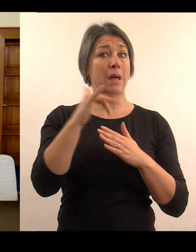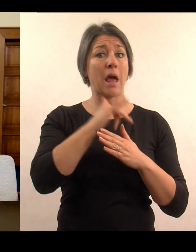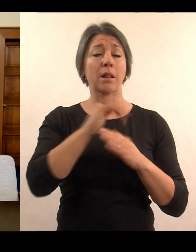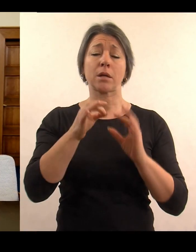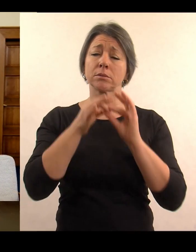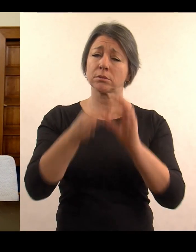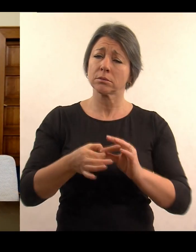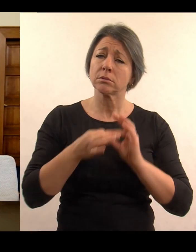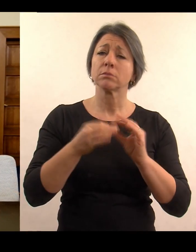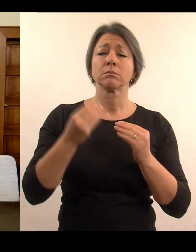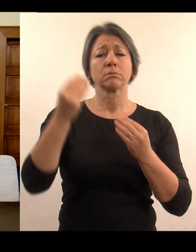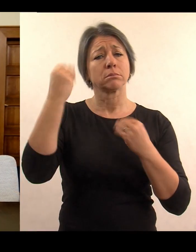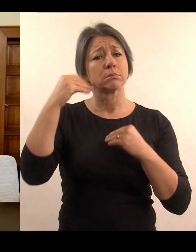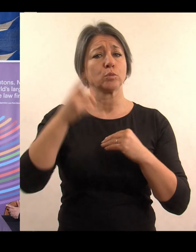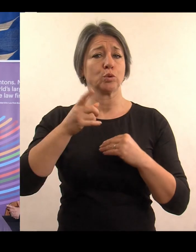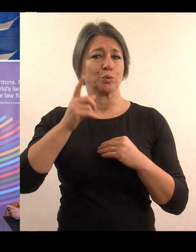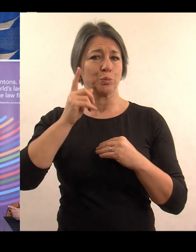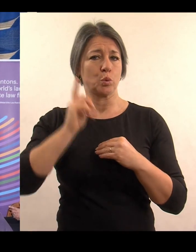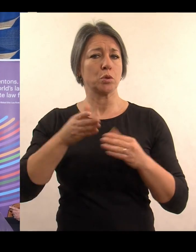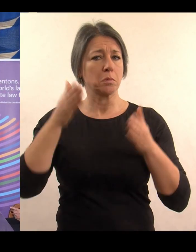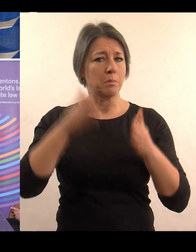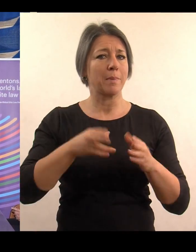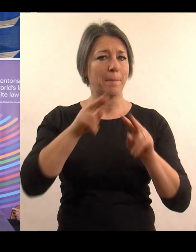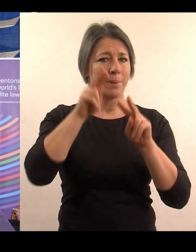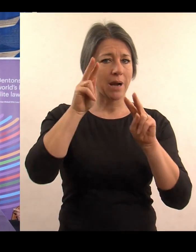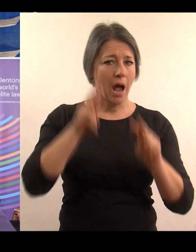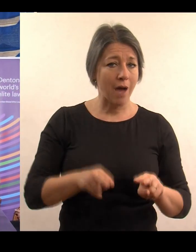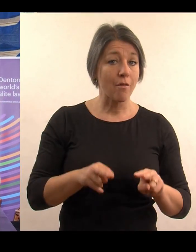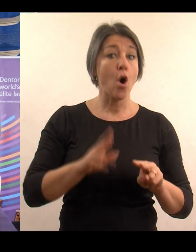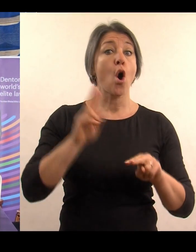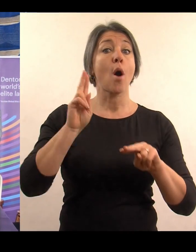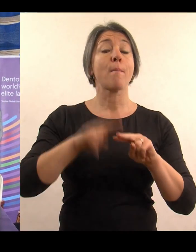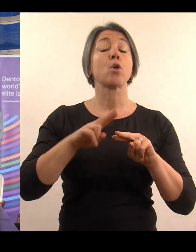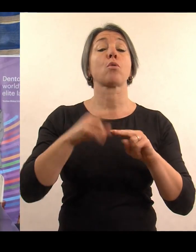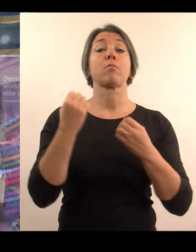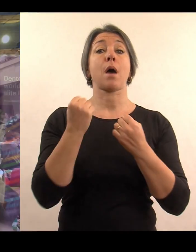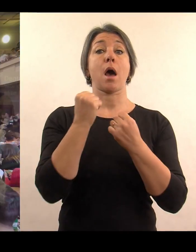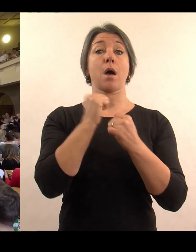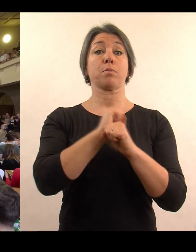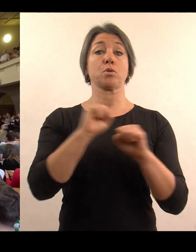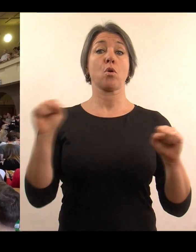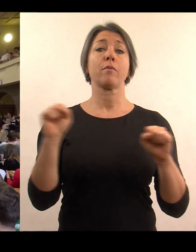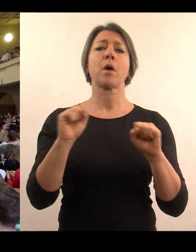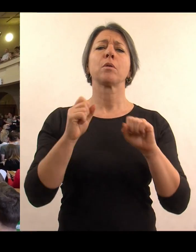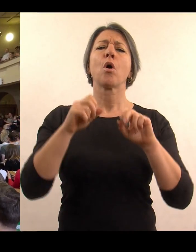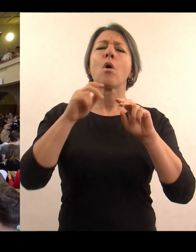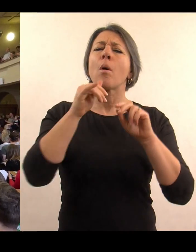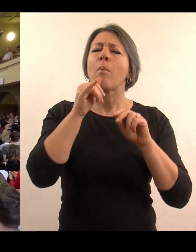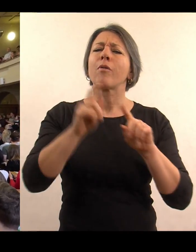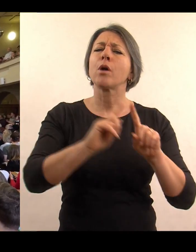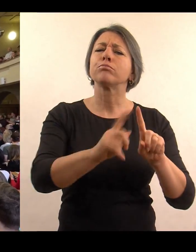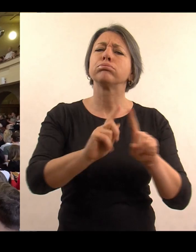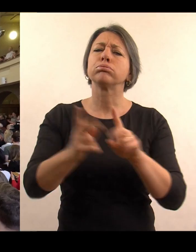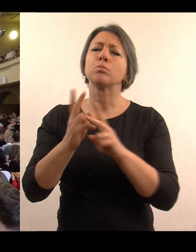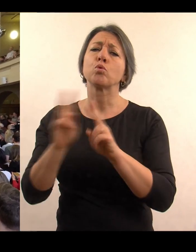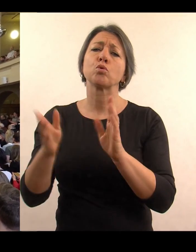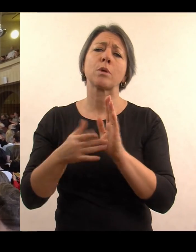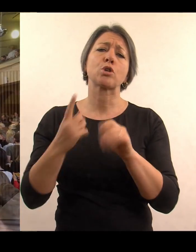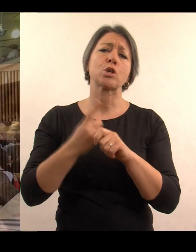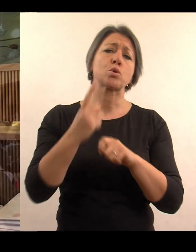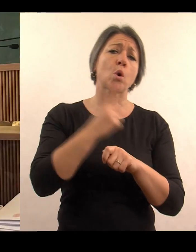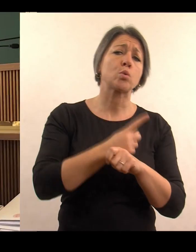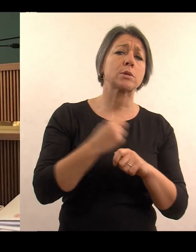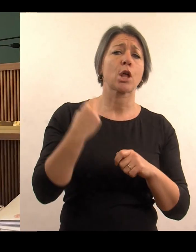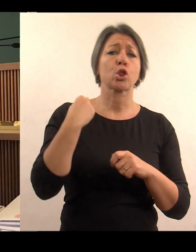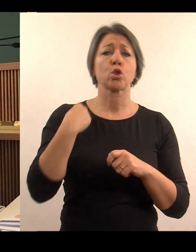magisterské studium práva, kdy absolventi potom vykonávají specifická právnická povolání, jako je soudce,